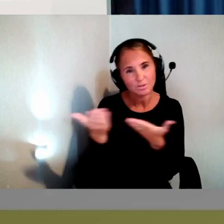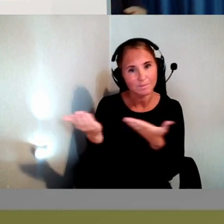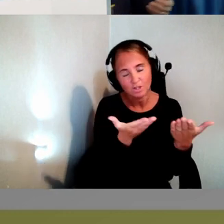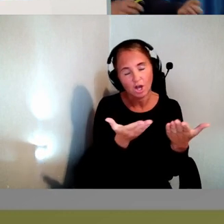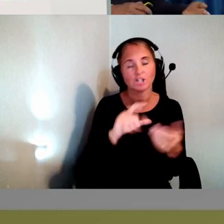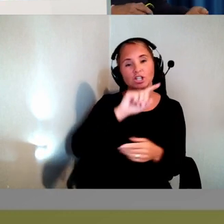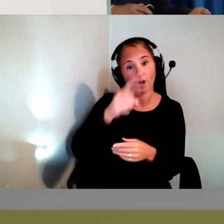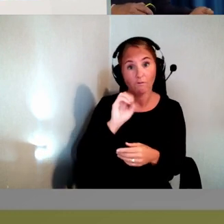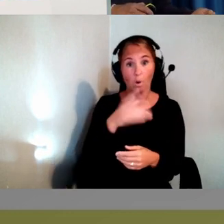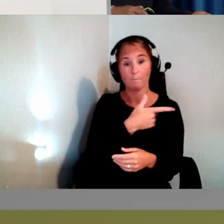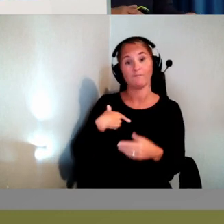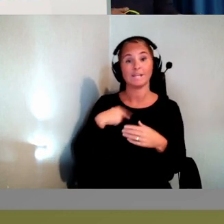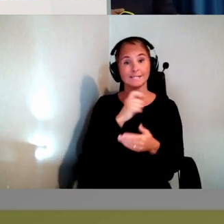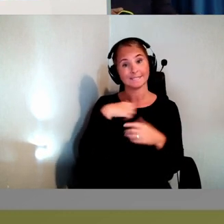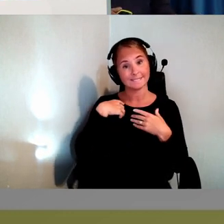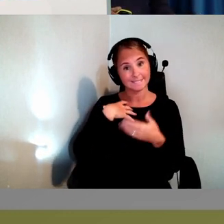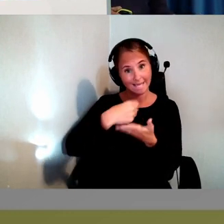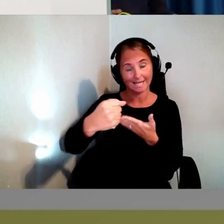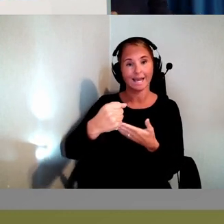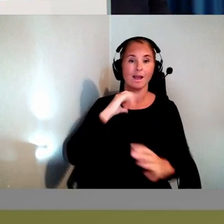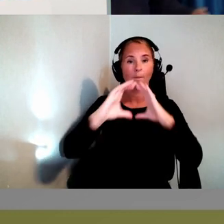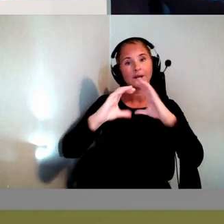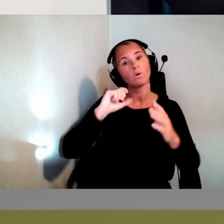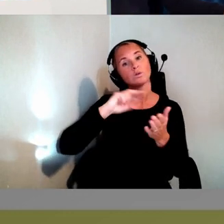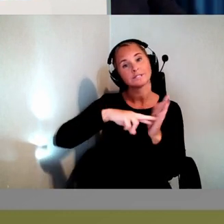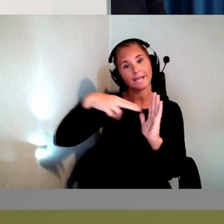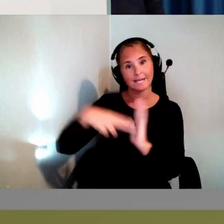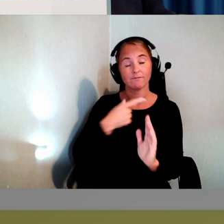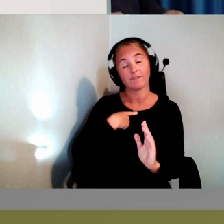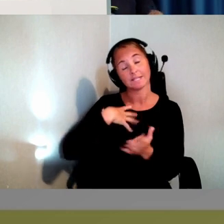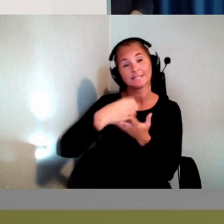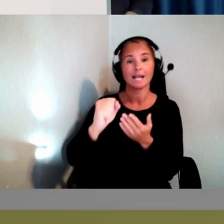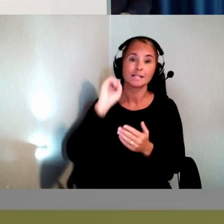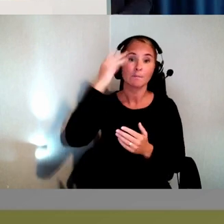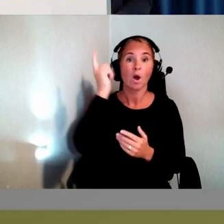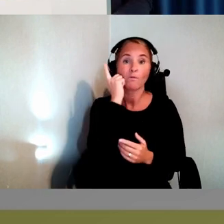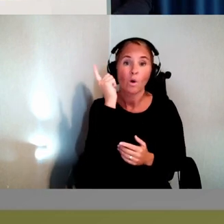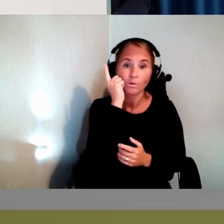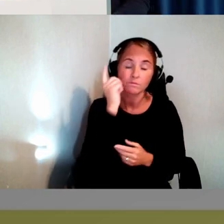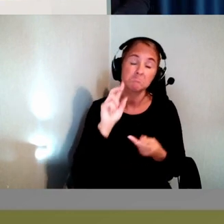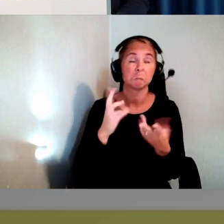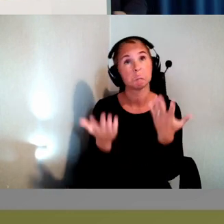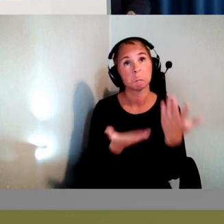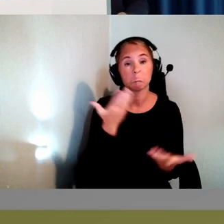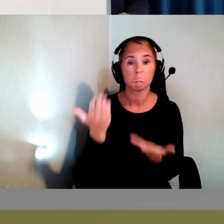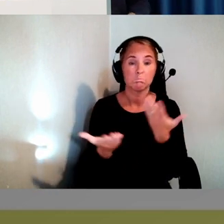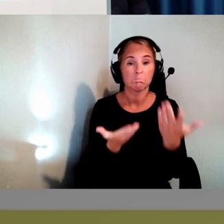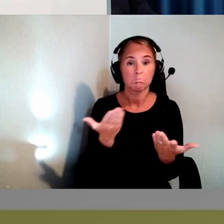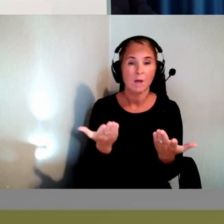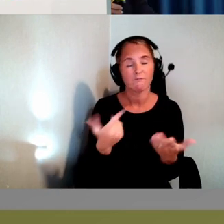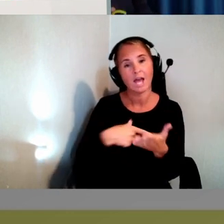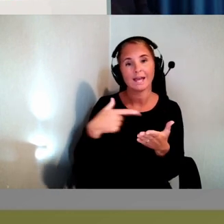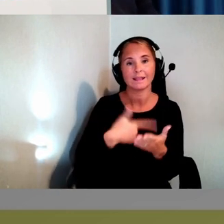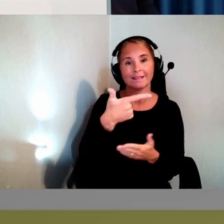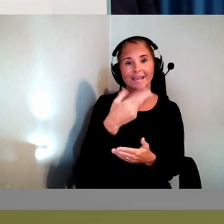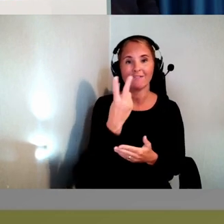faktiskt säljer kommunikationsteknik. Vi säljer smartphones eller vi säljer tv